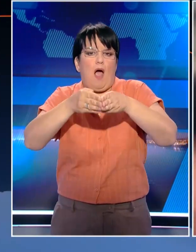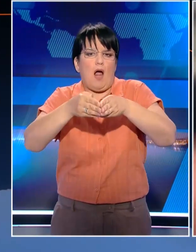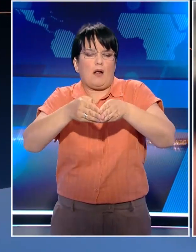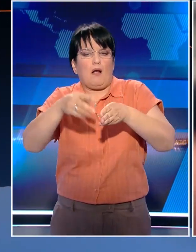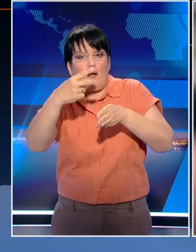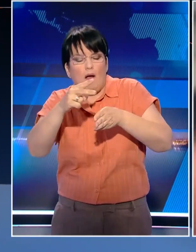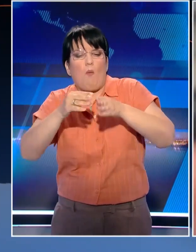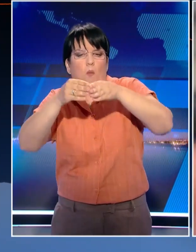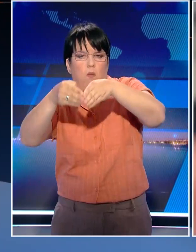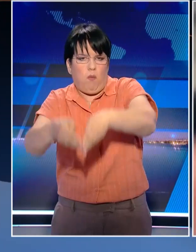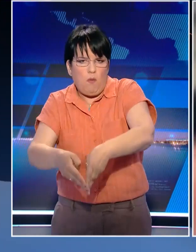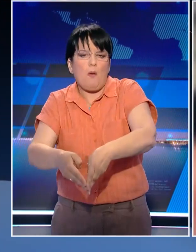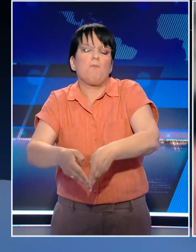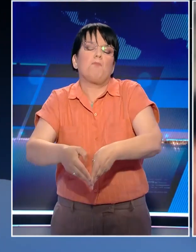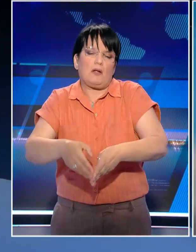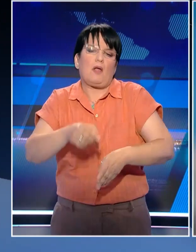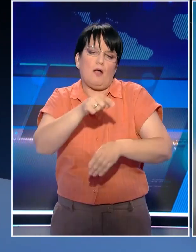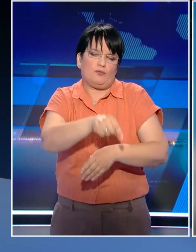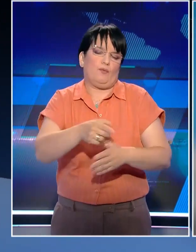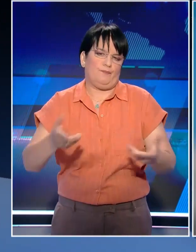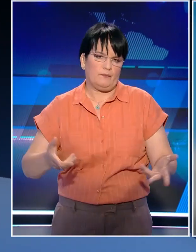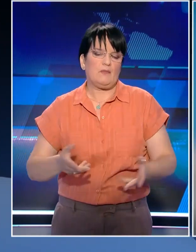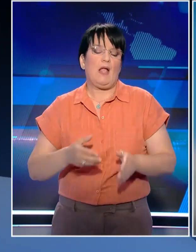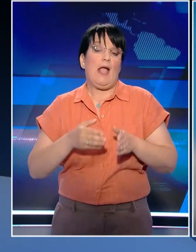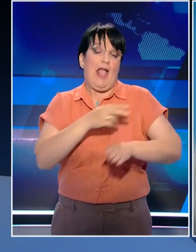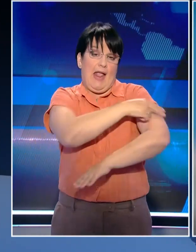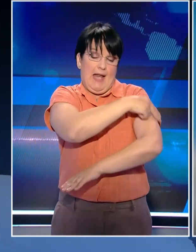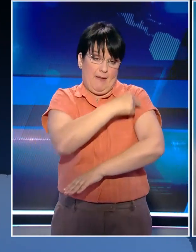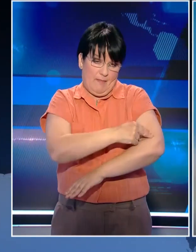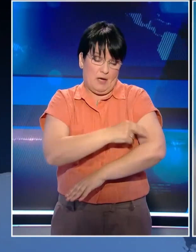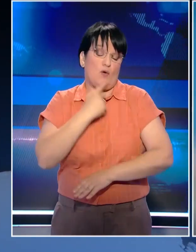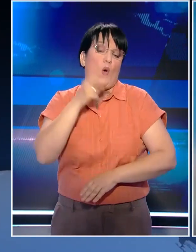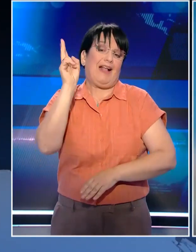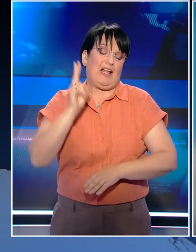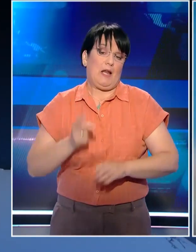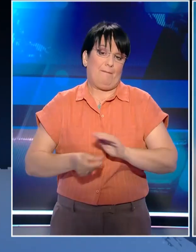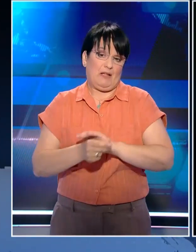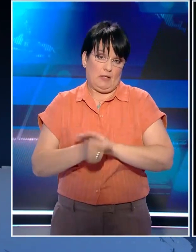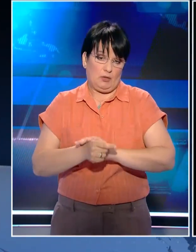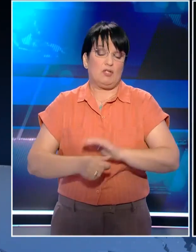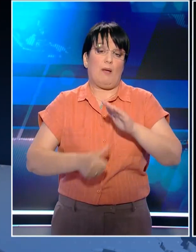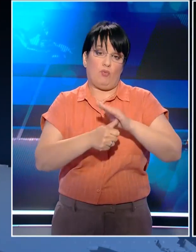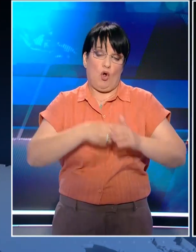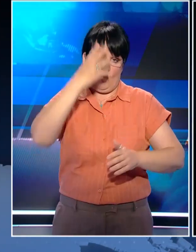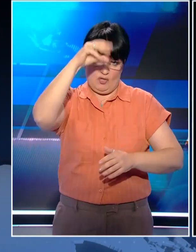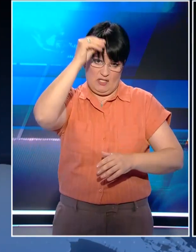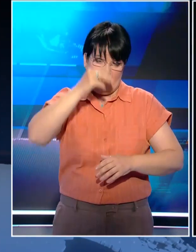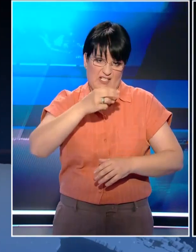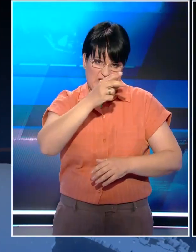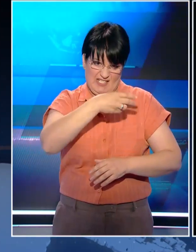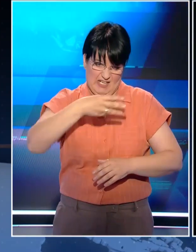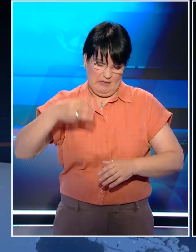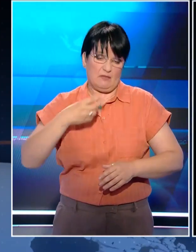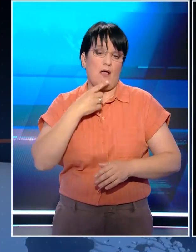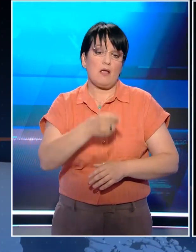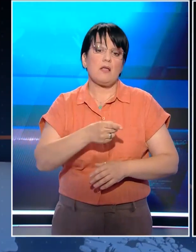απαντήσεις και στις καταγγελίες μεταναστών μπροστά στον πρόεδρο του ΣΥΡΙΖΑ Αλέξ Τσίπρα. Πώς το αλλιευτικό ναυάγησε